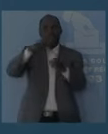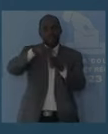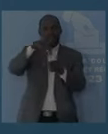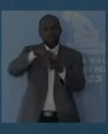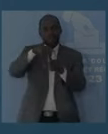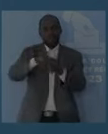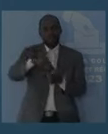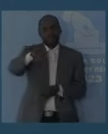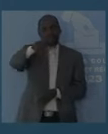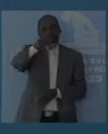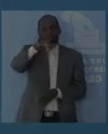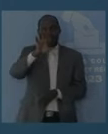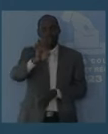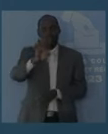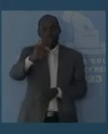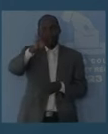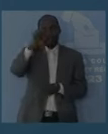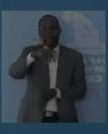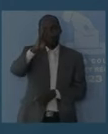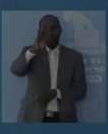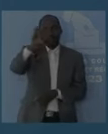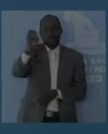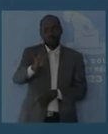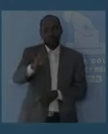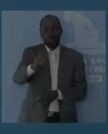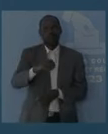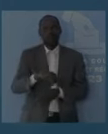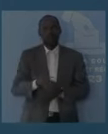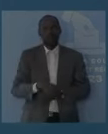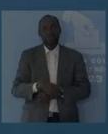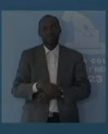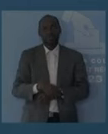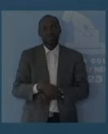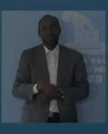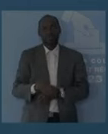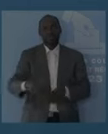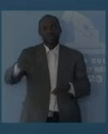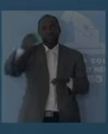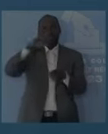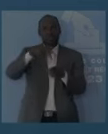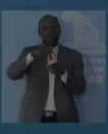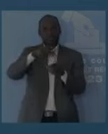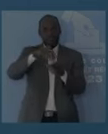29,40%. Bulletin nul,